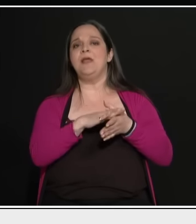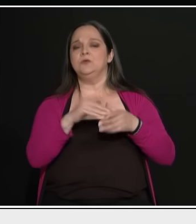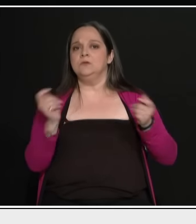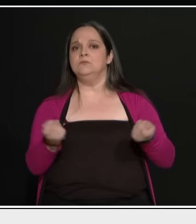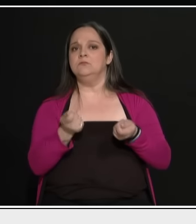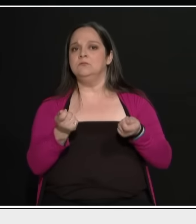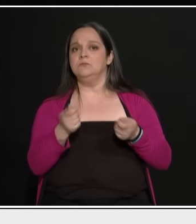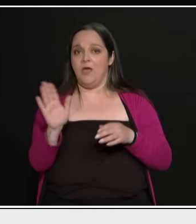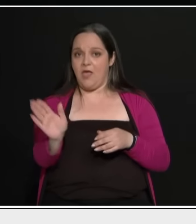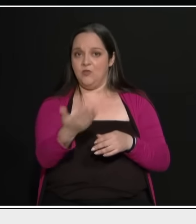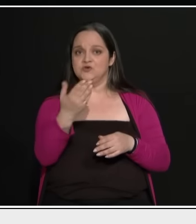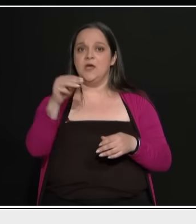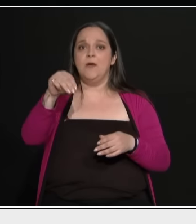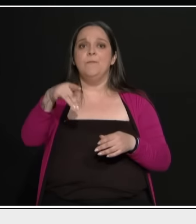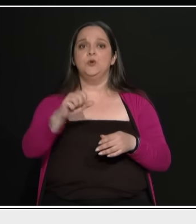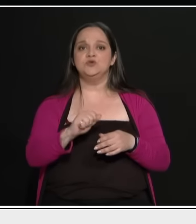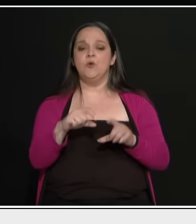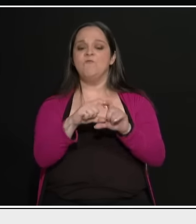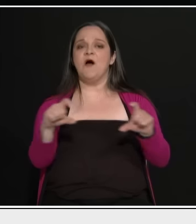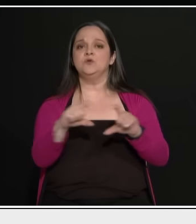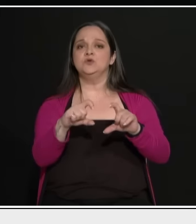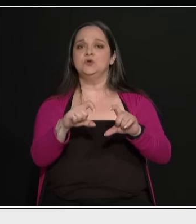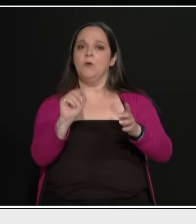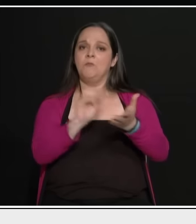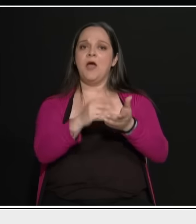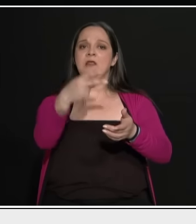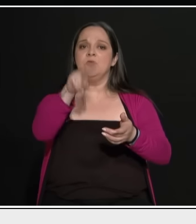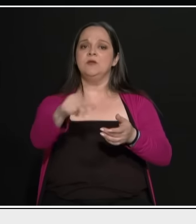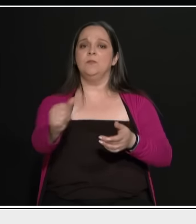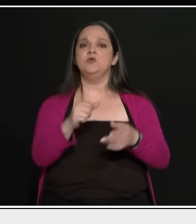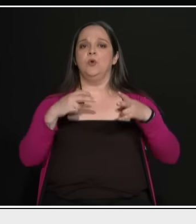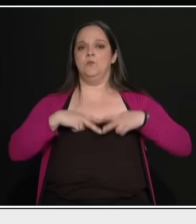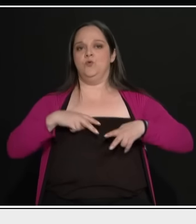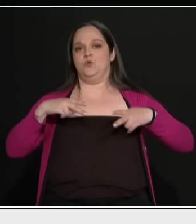Έδιωξε τον Μπρούτσο για τα βάουτσερ και σε λίγες μέρες τον ξανάκανε υπουργό.